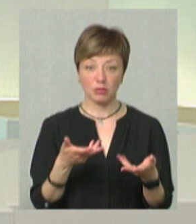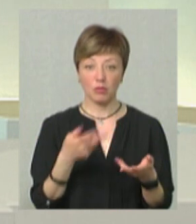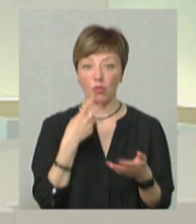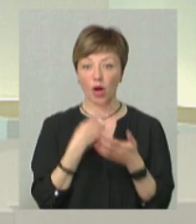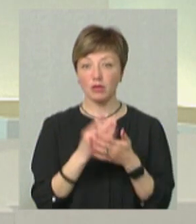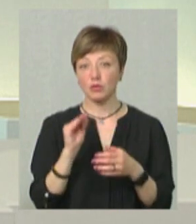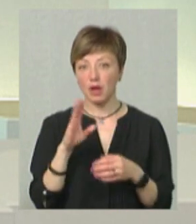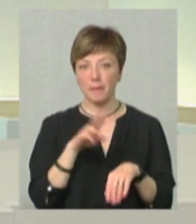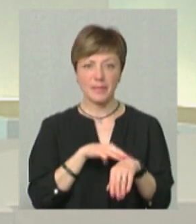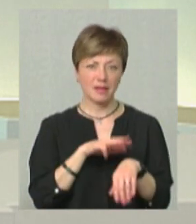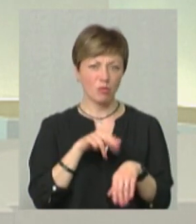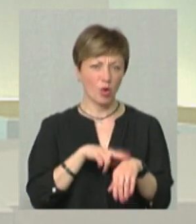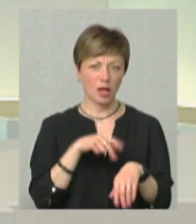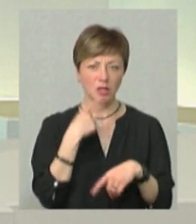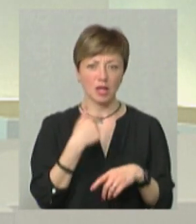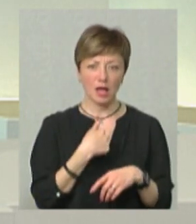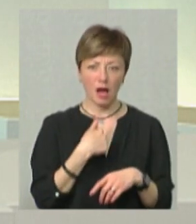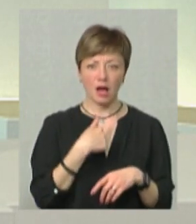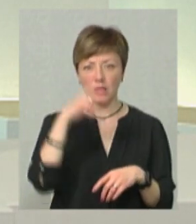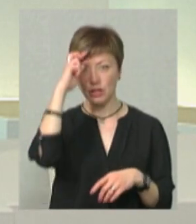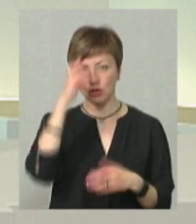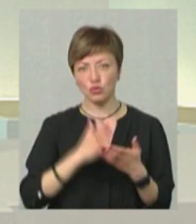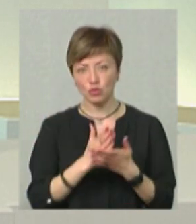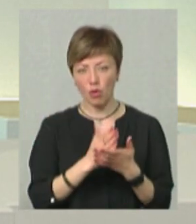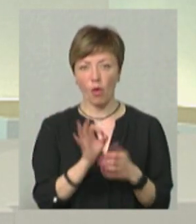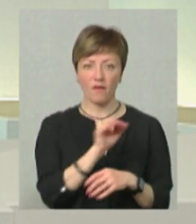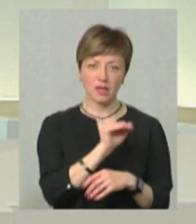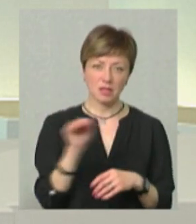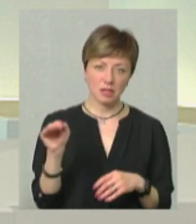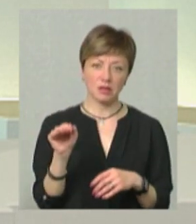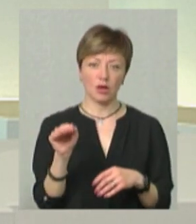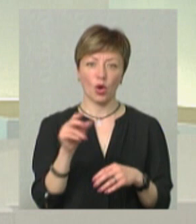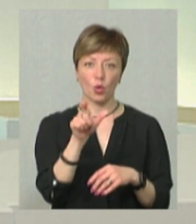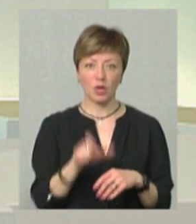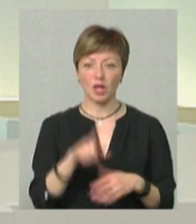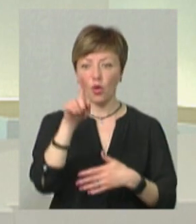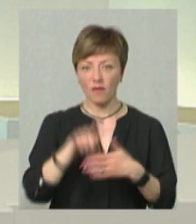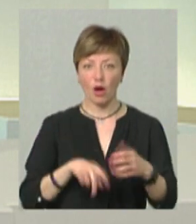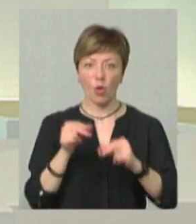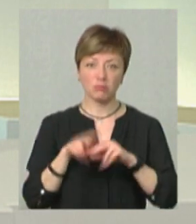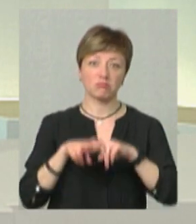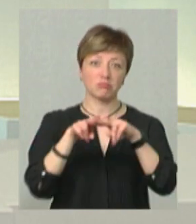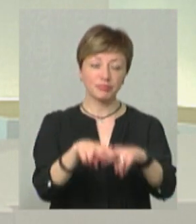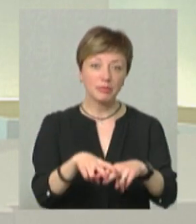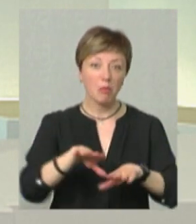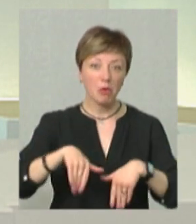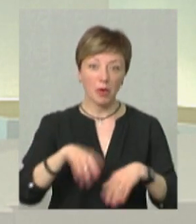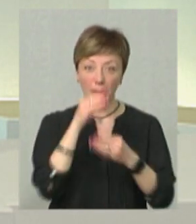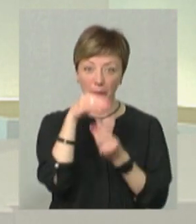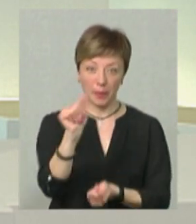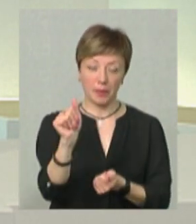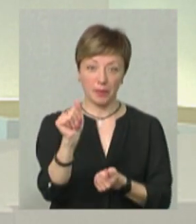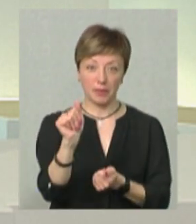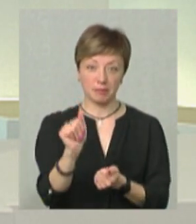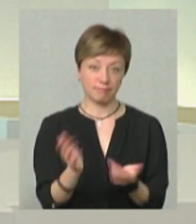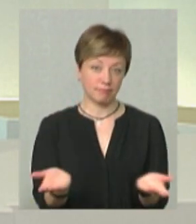посвідчення МВС поліції, каже, от я держслужбовець так офіційно перекидувала. Людина йому довірилась, перекинула гроші, а потім і немає нікого,